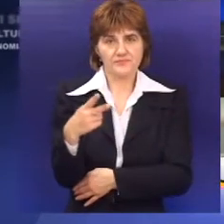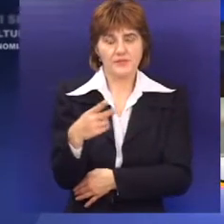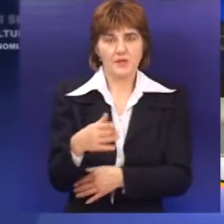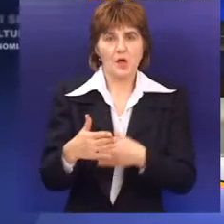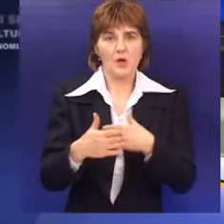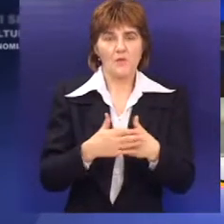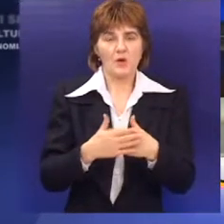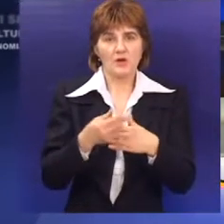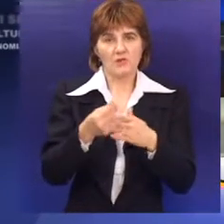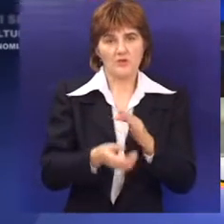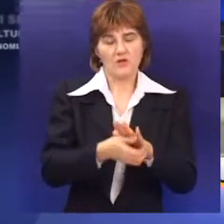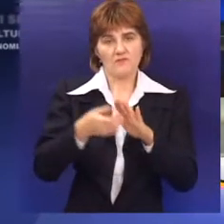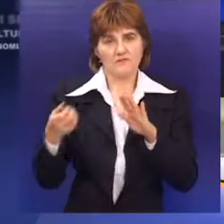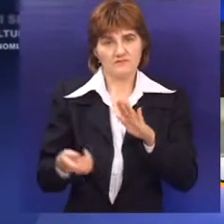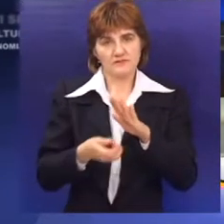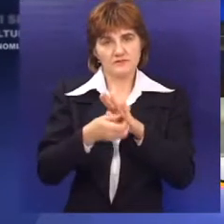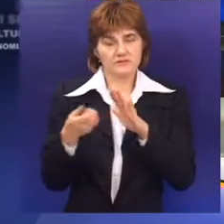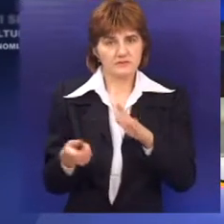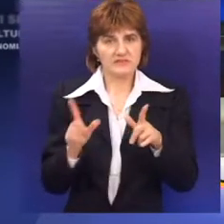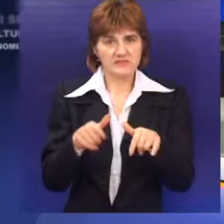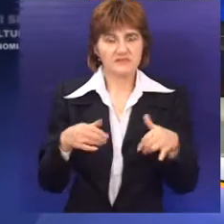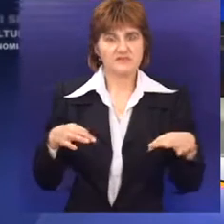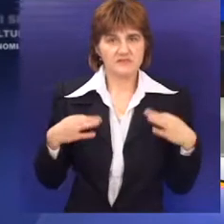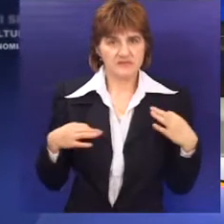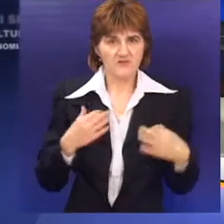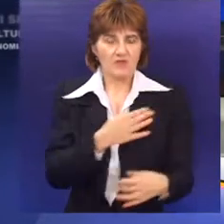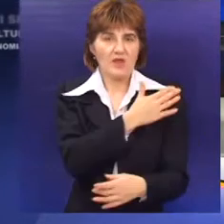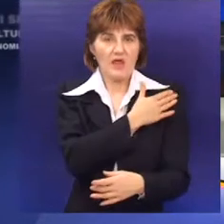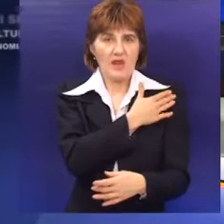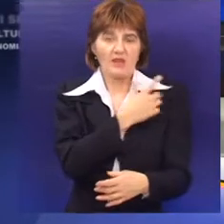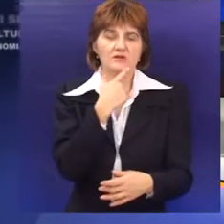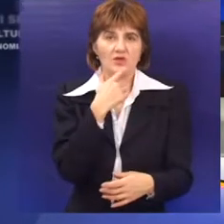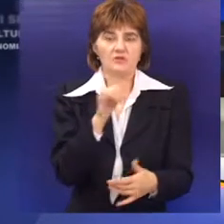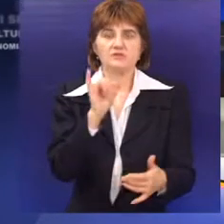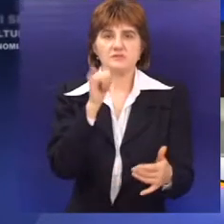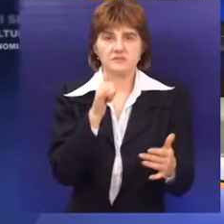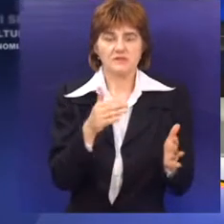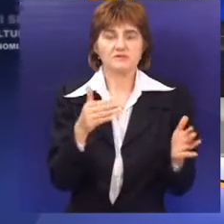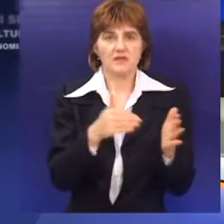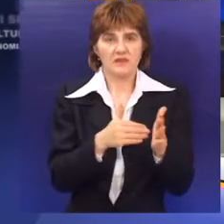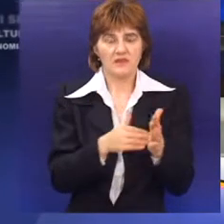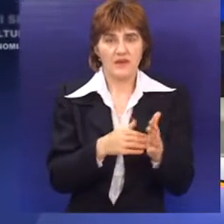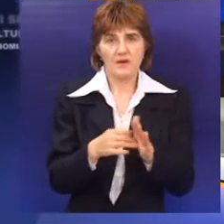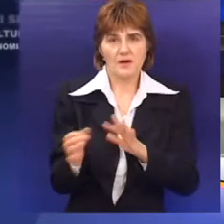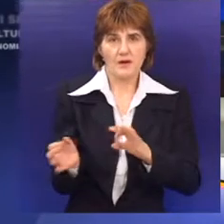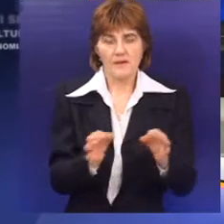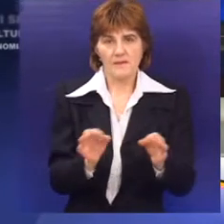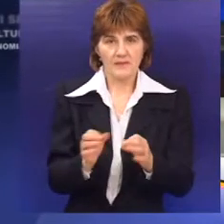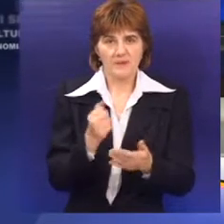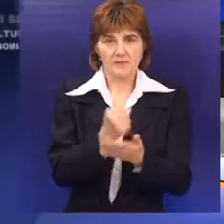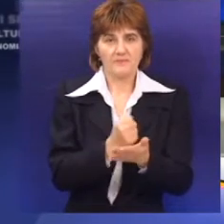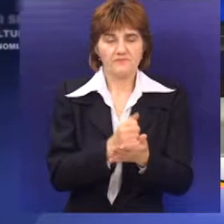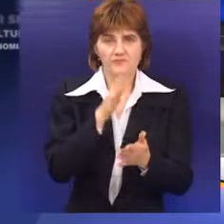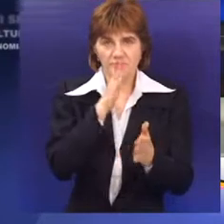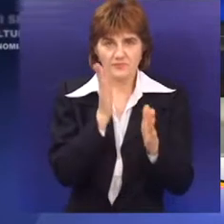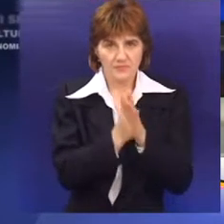Pored izdvajanja više sredstava za zdravstvo, gradonačelnik Saša Vučinić je istakao potrebu za podršku pripremanju projektne